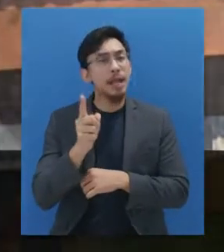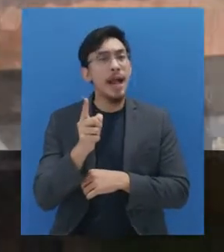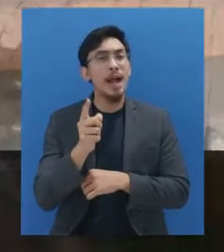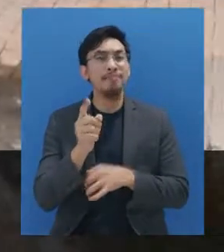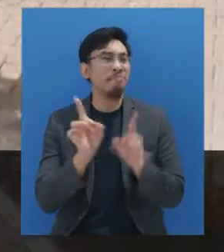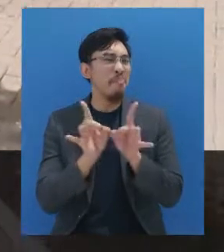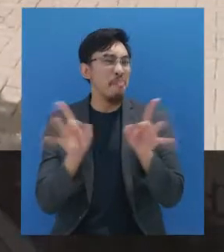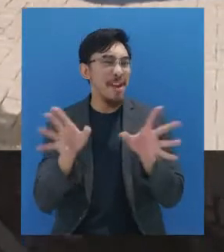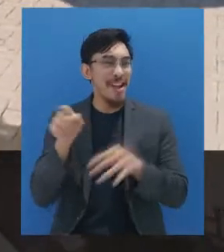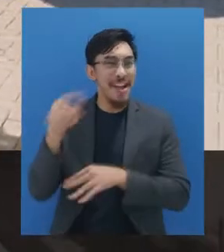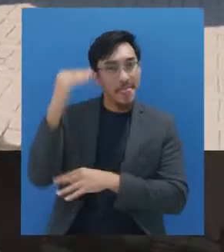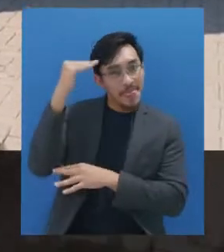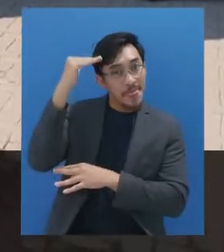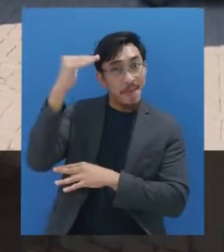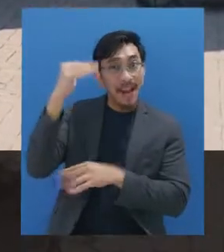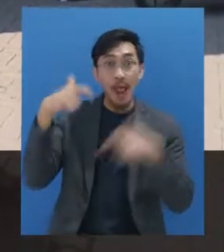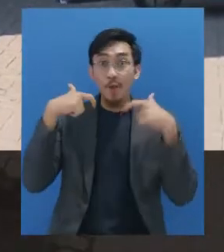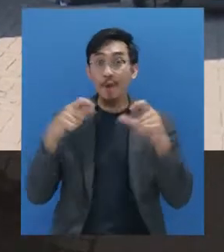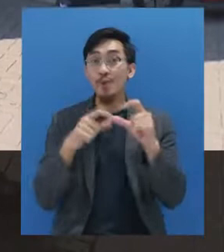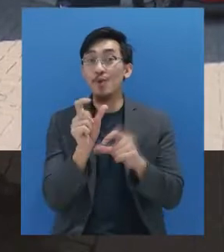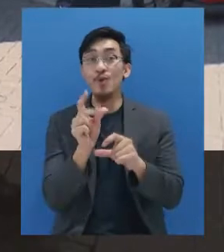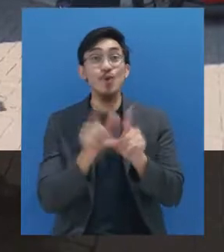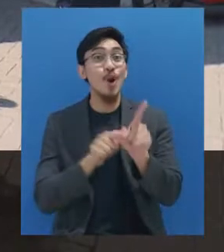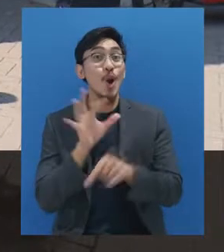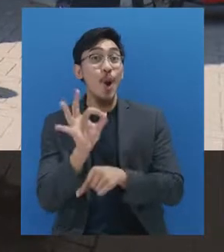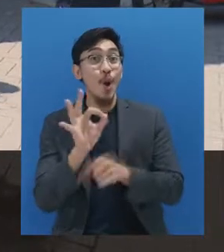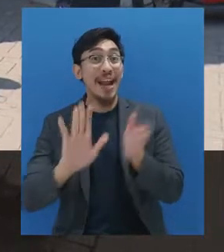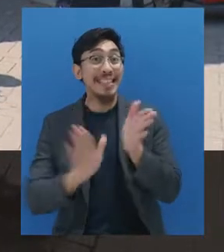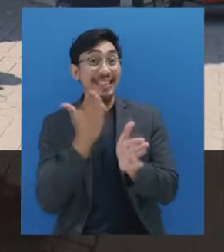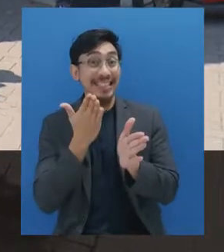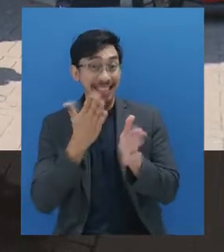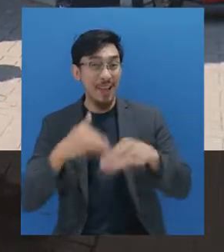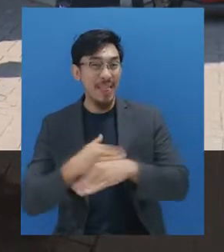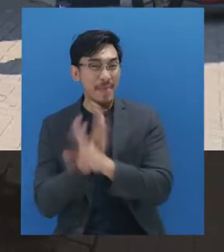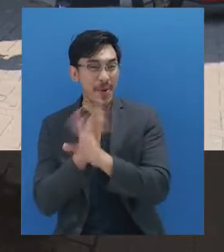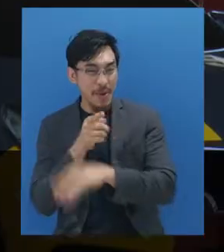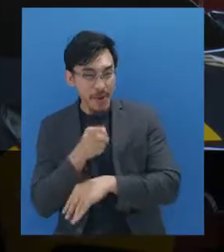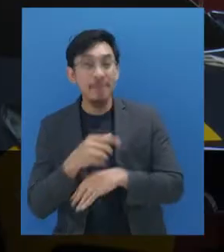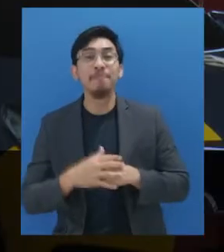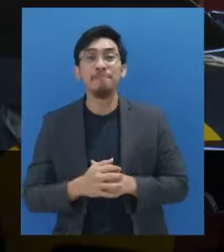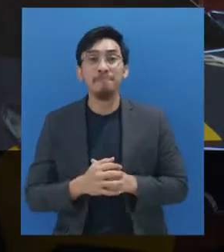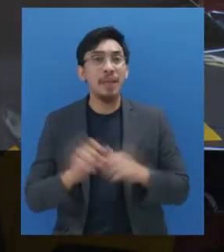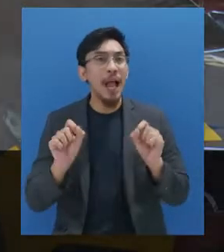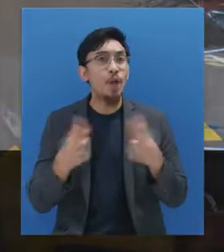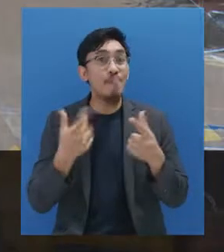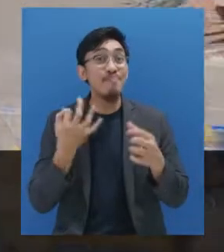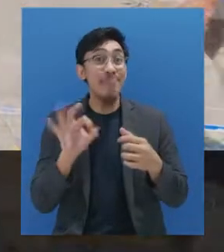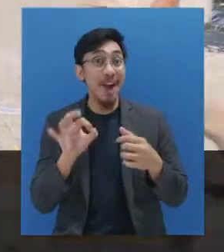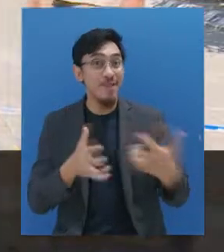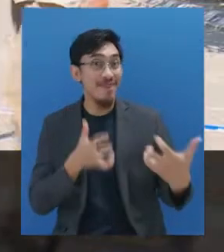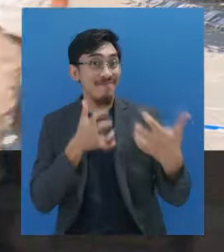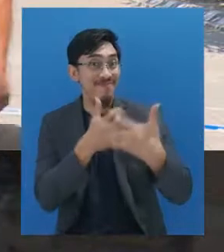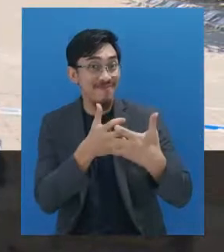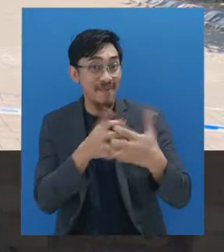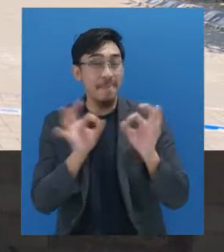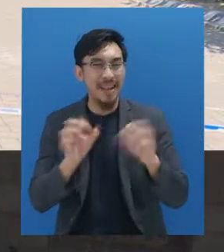ada yang berbeda dengan Terminal Gubernur Suryo, Kabupaten Gersik, Jawa Timur. Sebagai